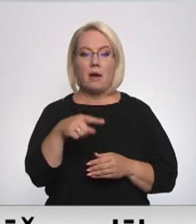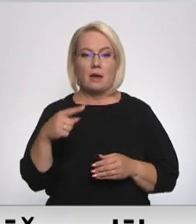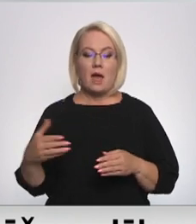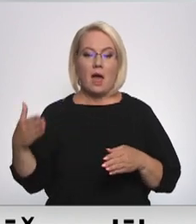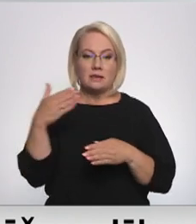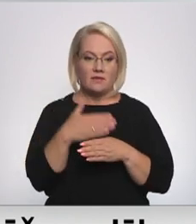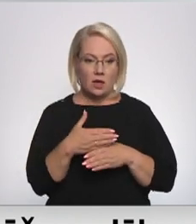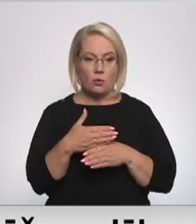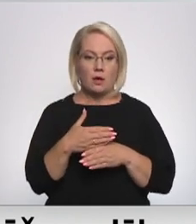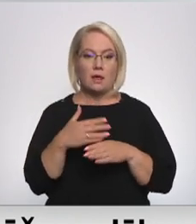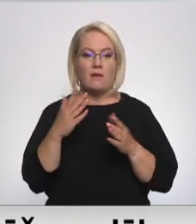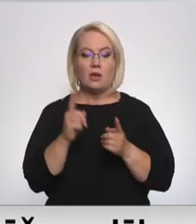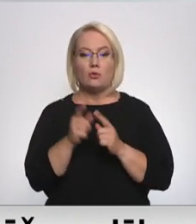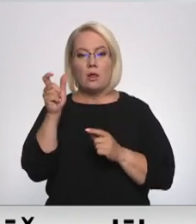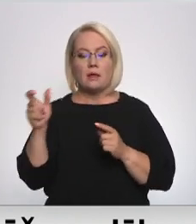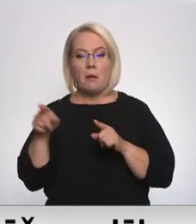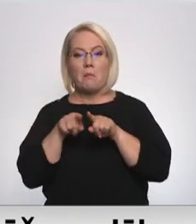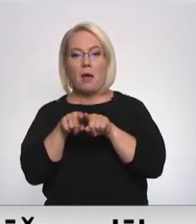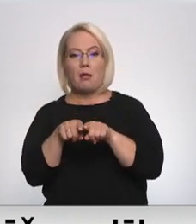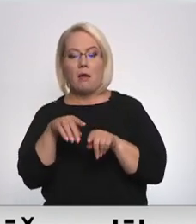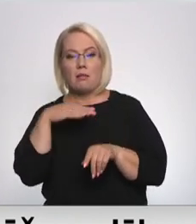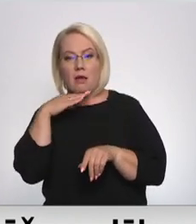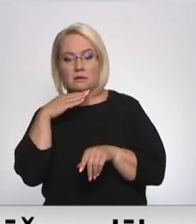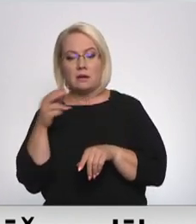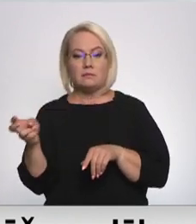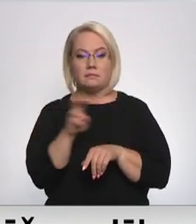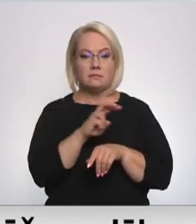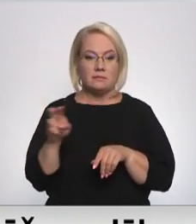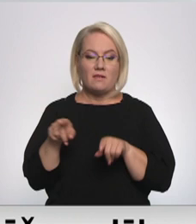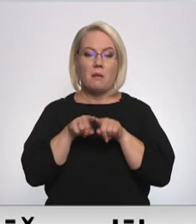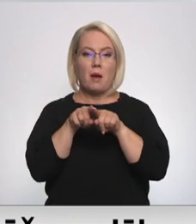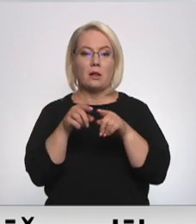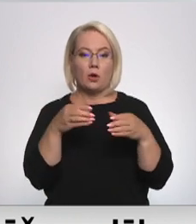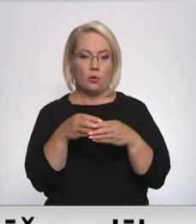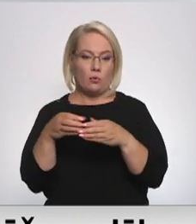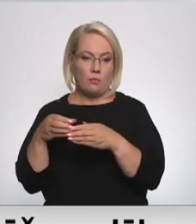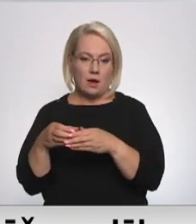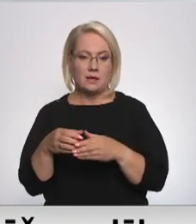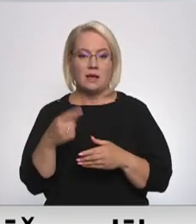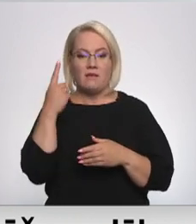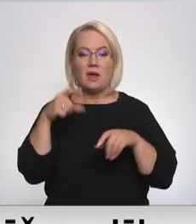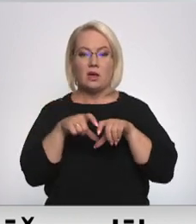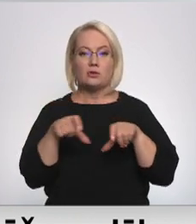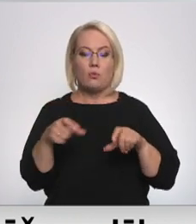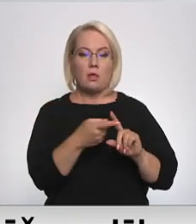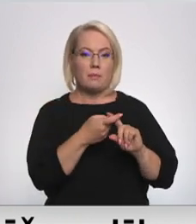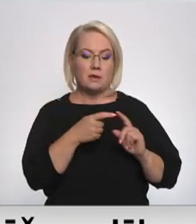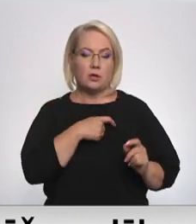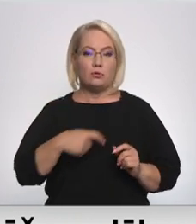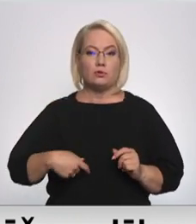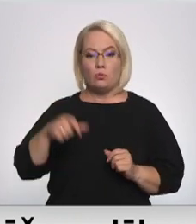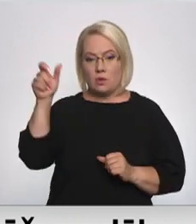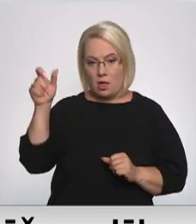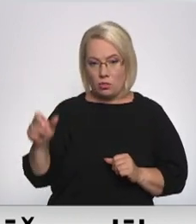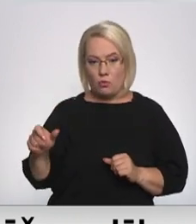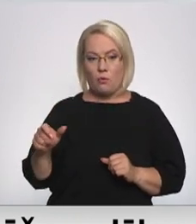kamaino skolotāju tiek strādā paralēlajāk klasēs vai paralēlajāk grupās. Viena skola ir piesaistījusi studentu,